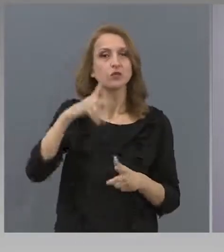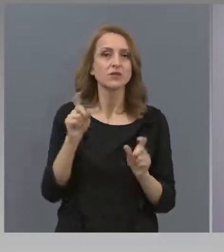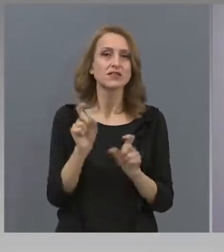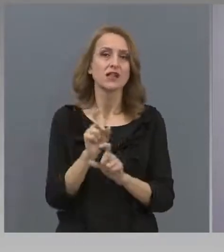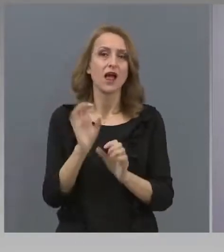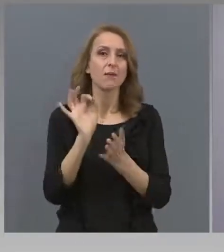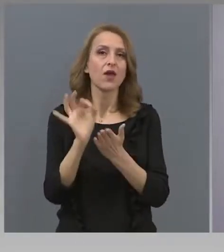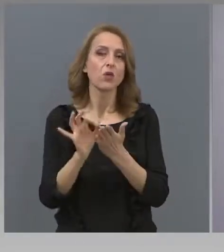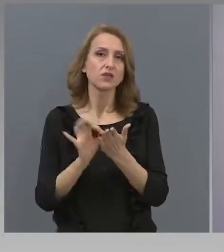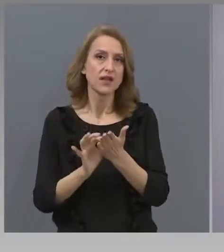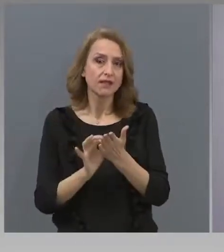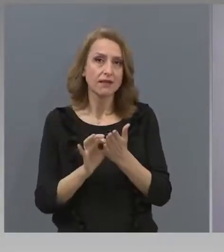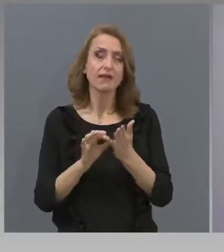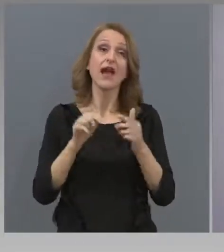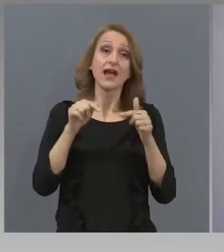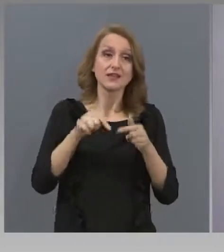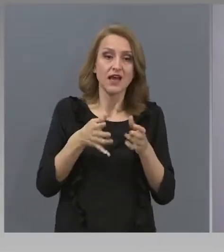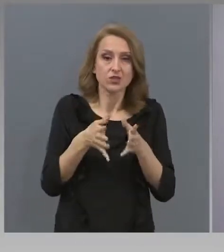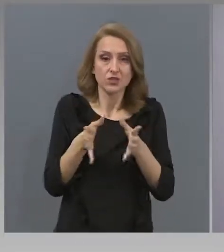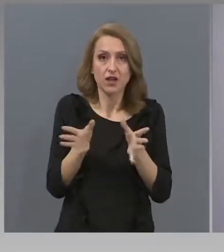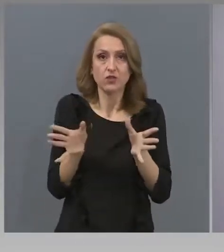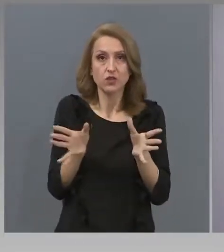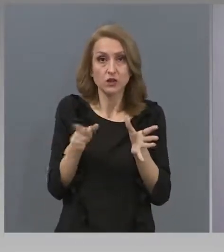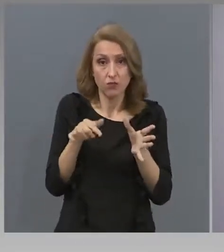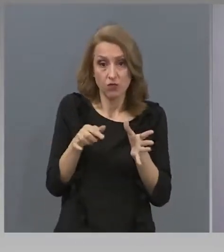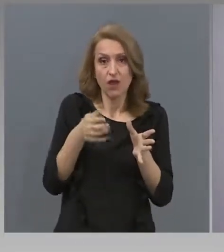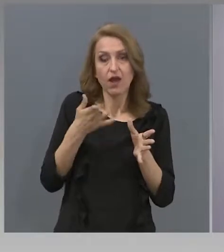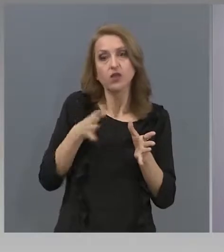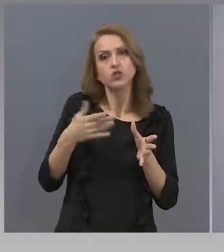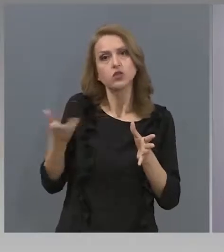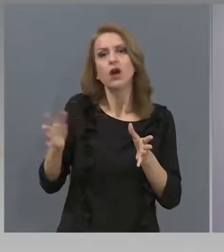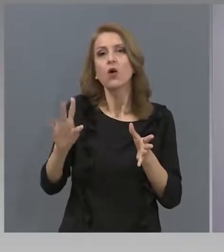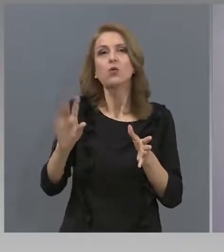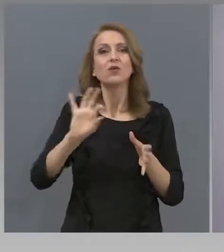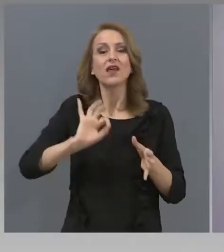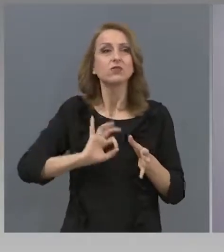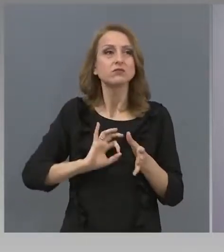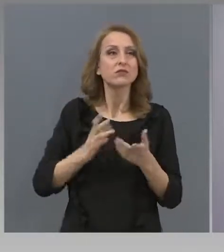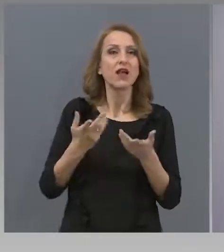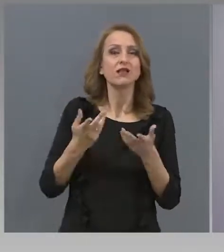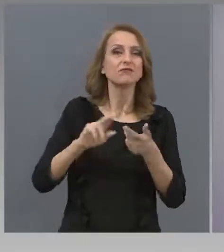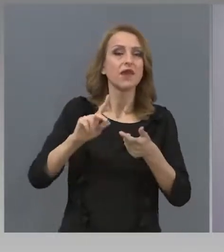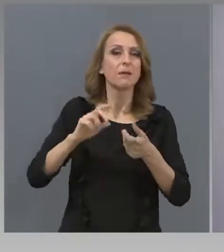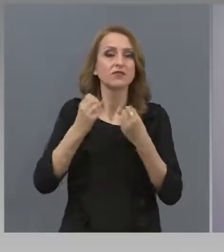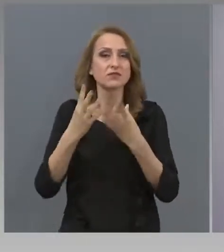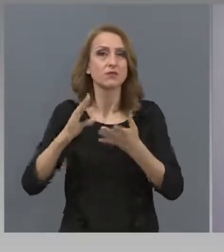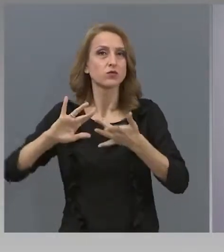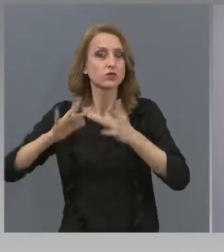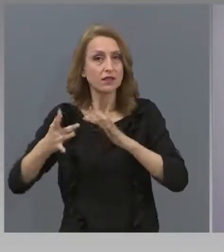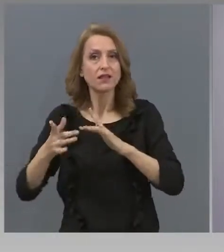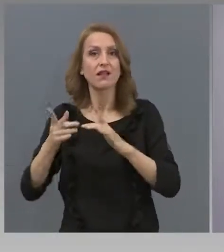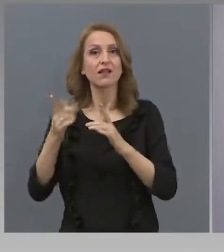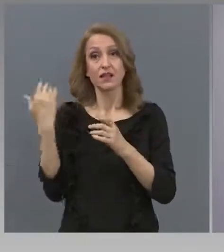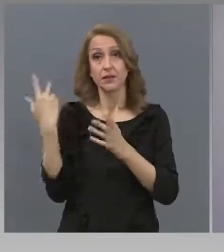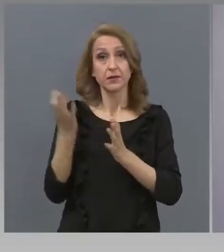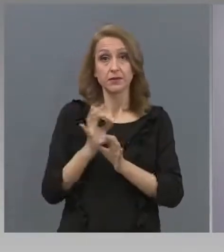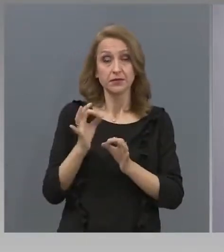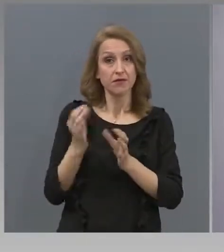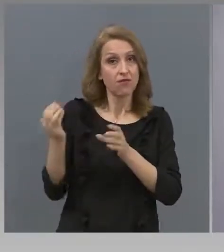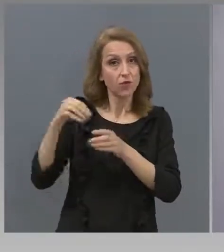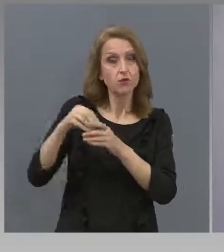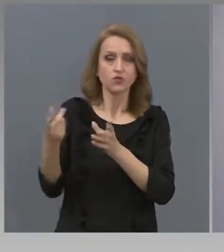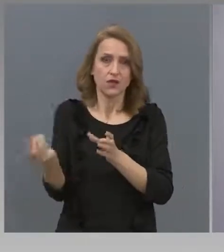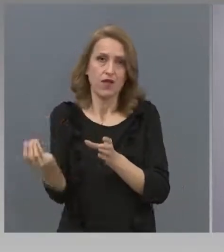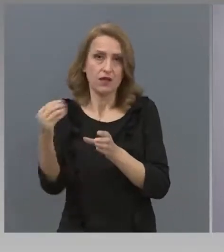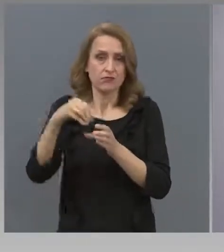тази година то ще бъде разширено това обучение и за децата, които не са били включени в електронното